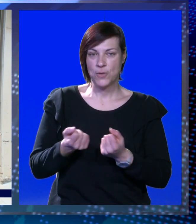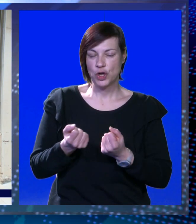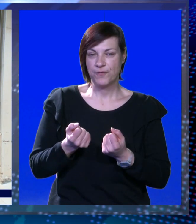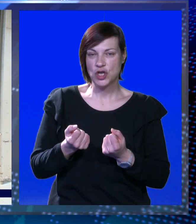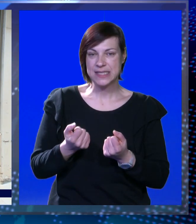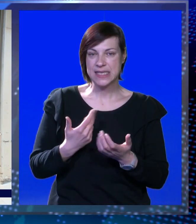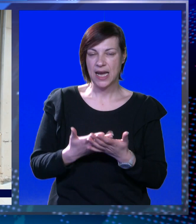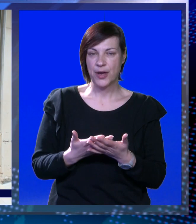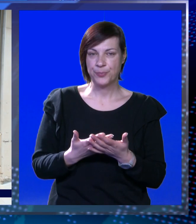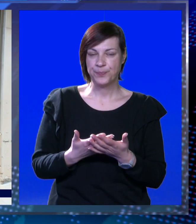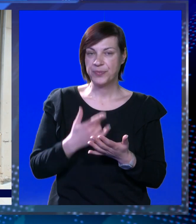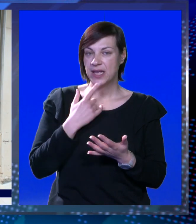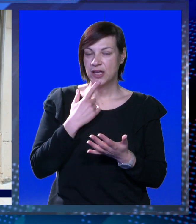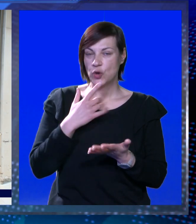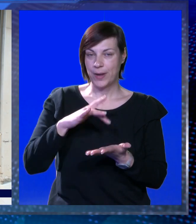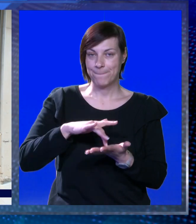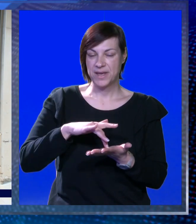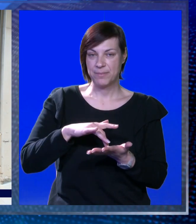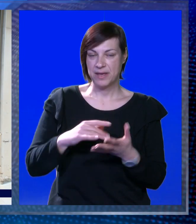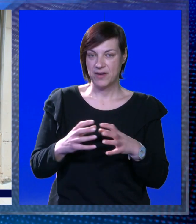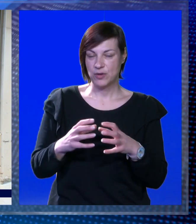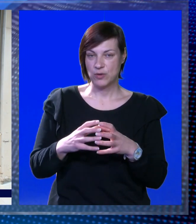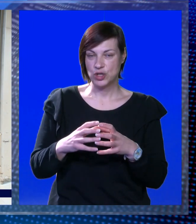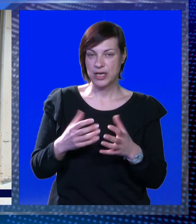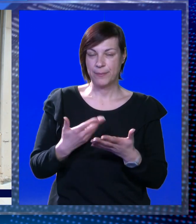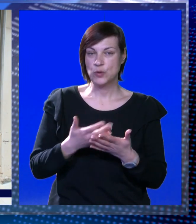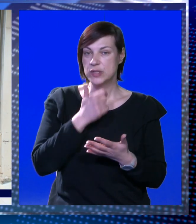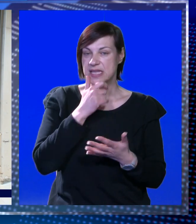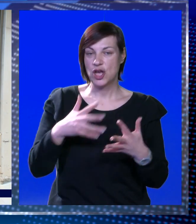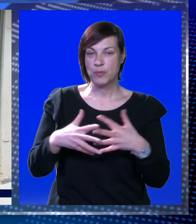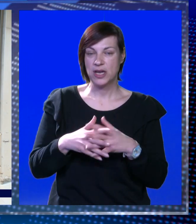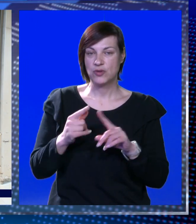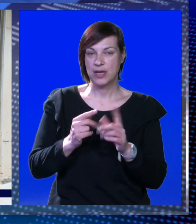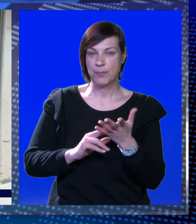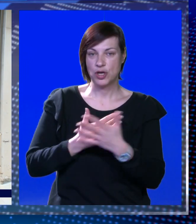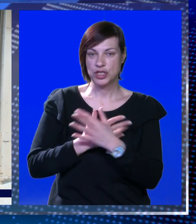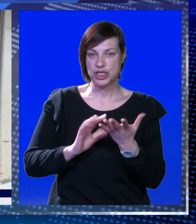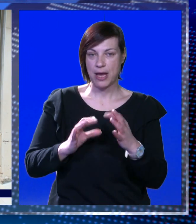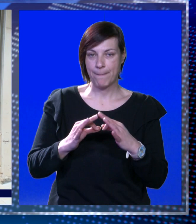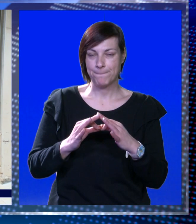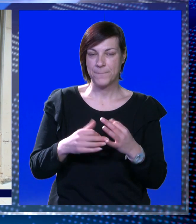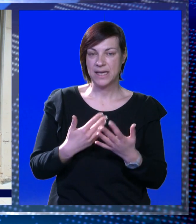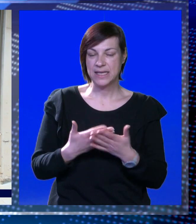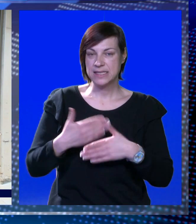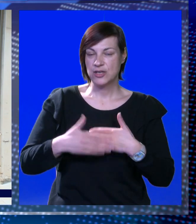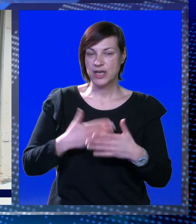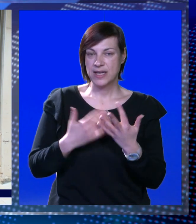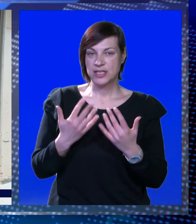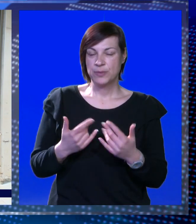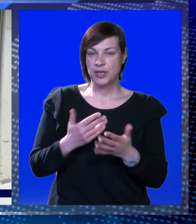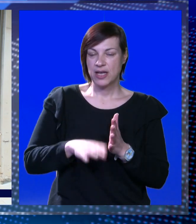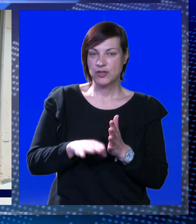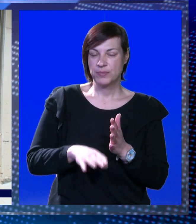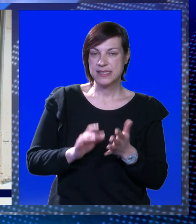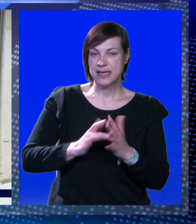vozila, odnosno oni koji prebivaju na užajem gradskoj jezge, dakle u starom gradu i na pločama, da se ograniči taj